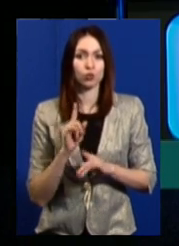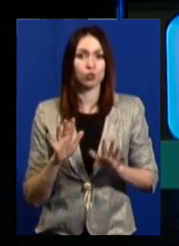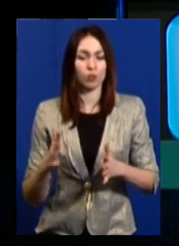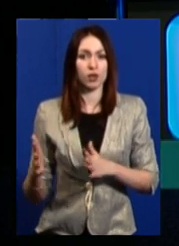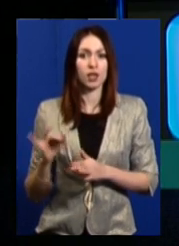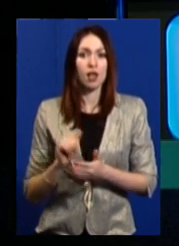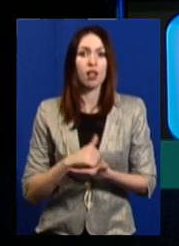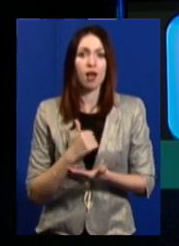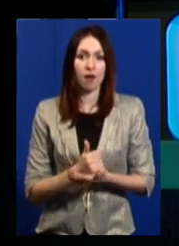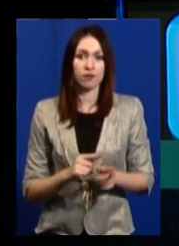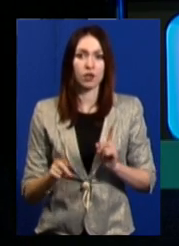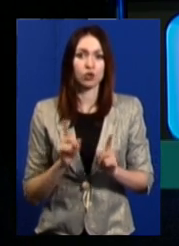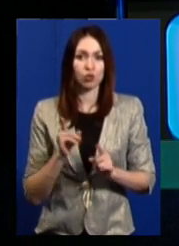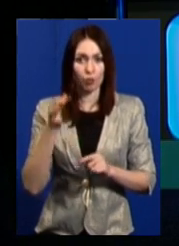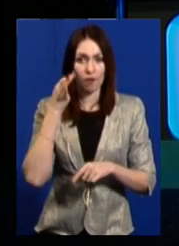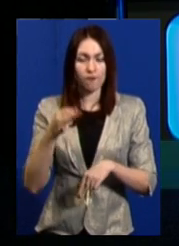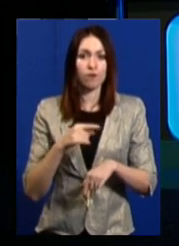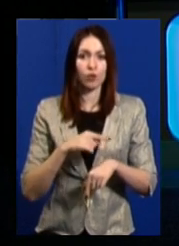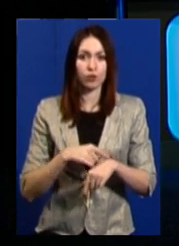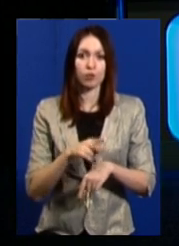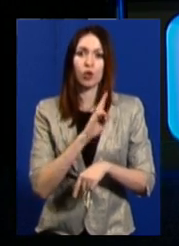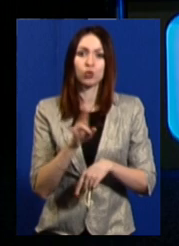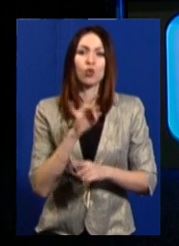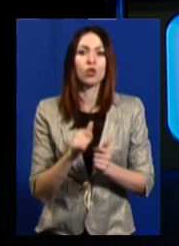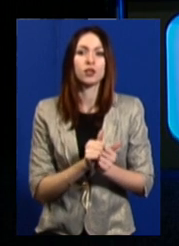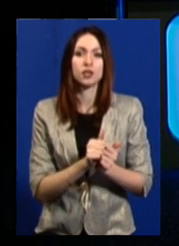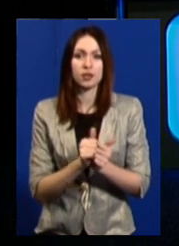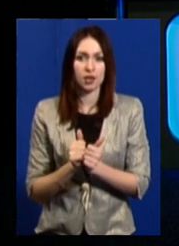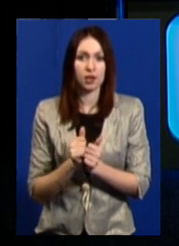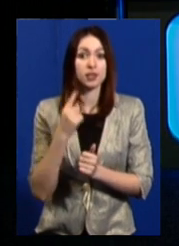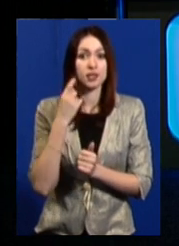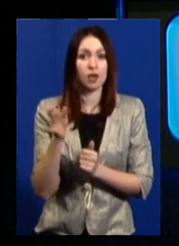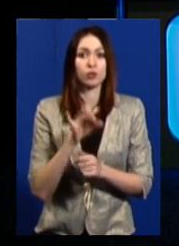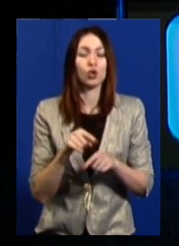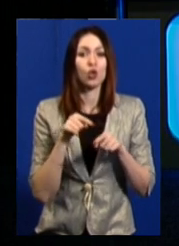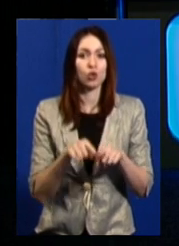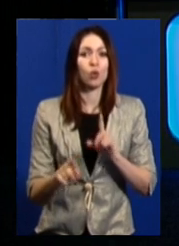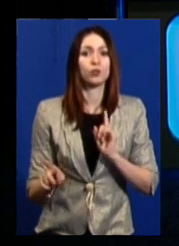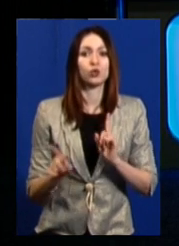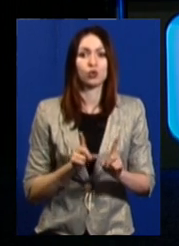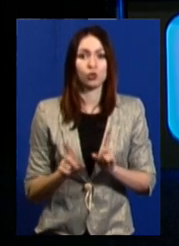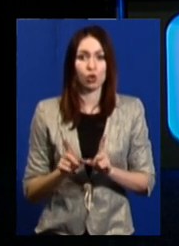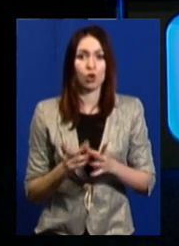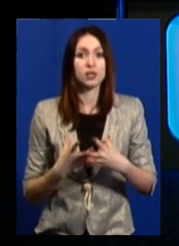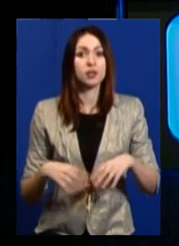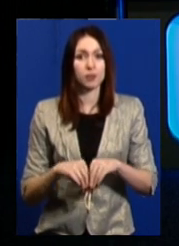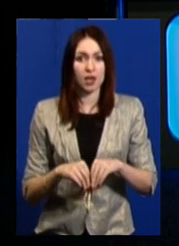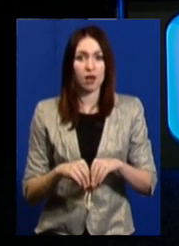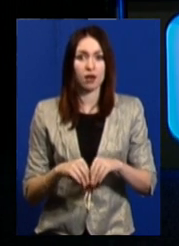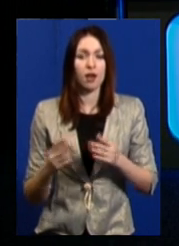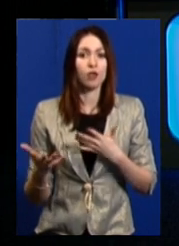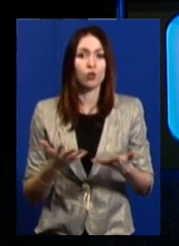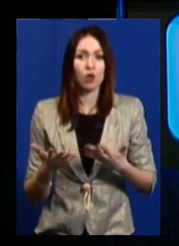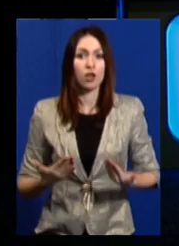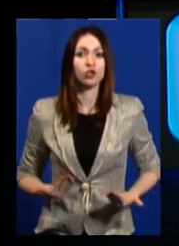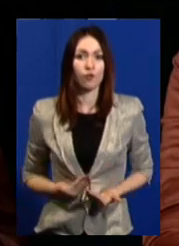головне, щоб своєчасно хтось із сусідів повідомив про те, що сім'я, яка